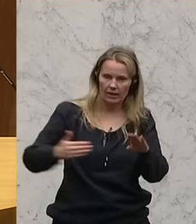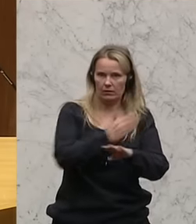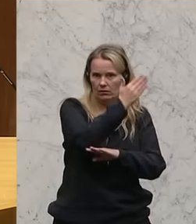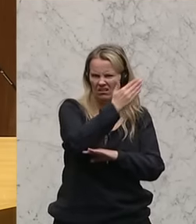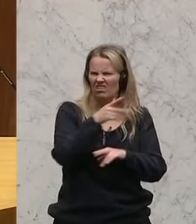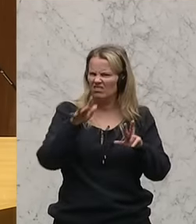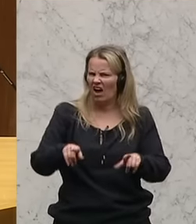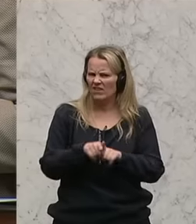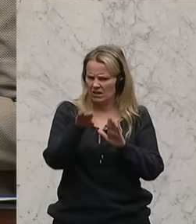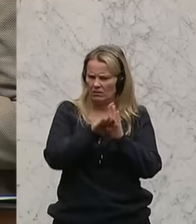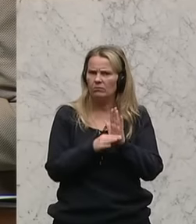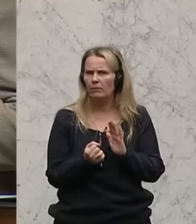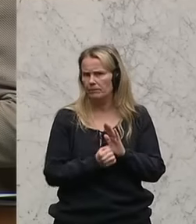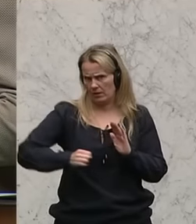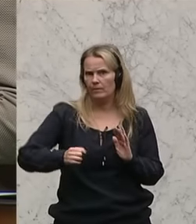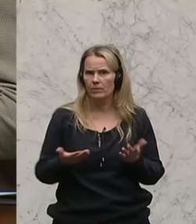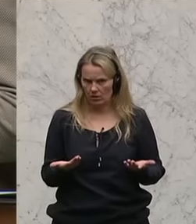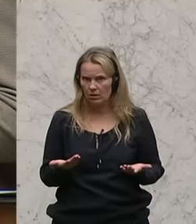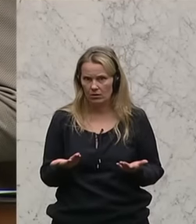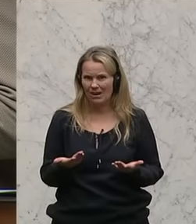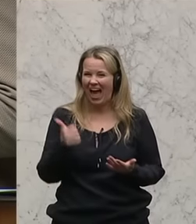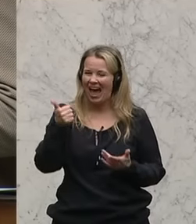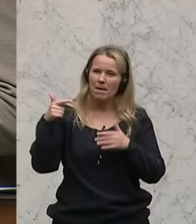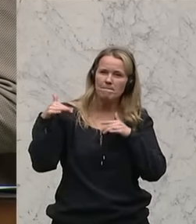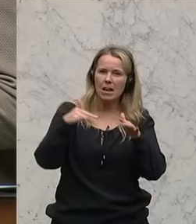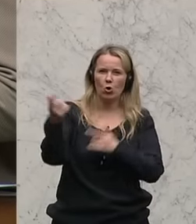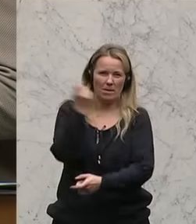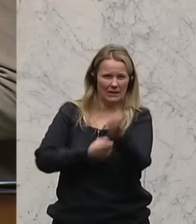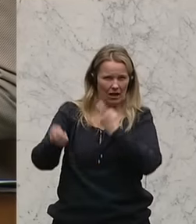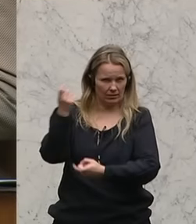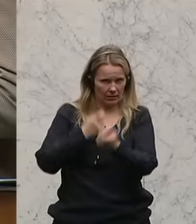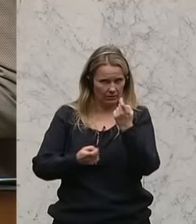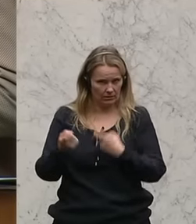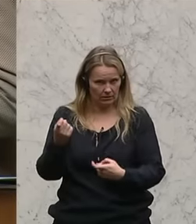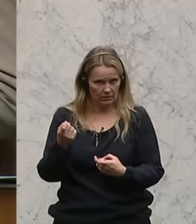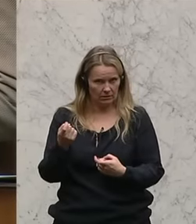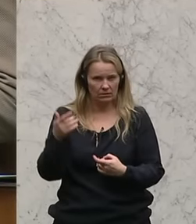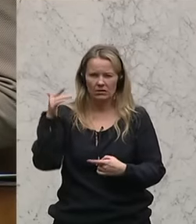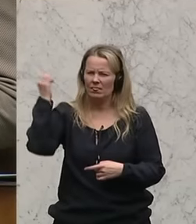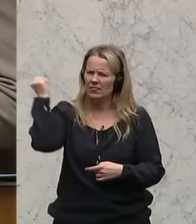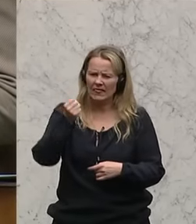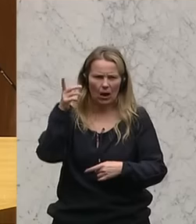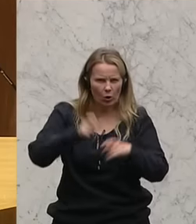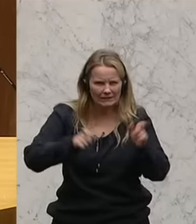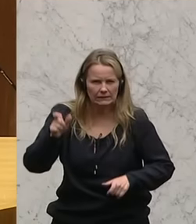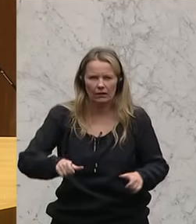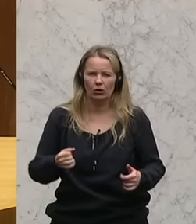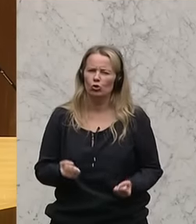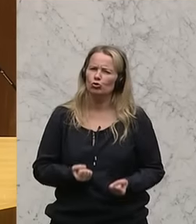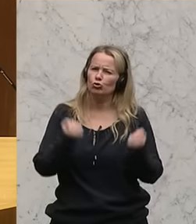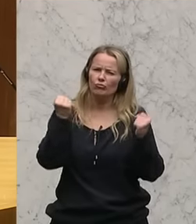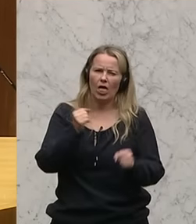rechtswidrig, dass mit dieser einer Million Migranten Terroristen und